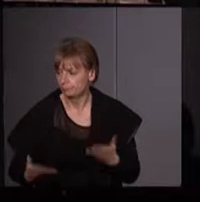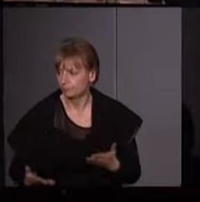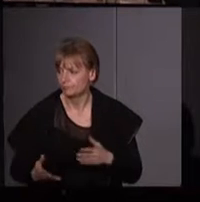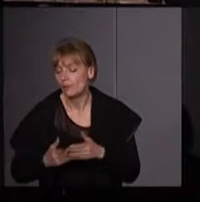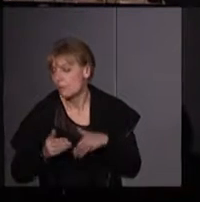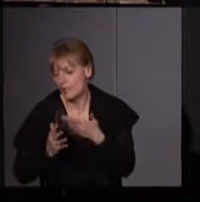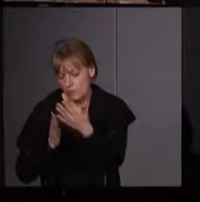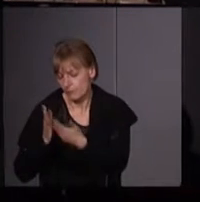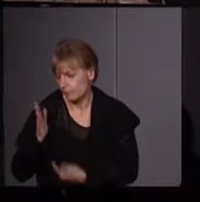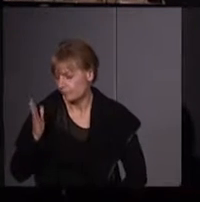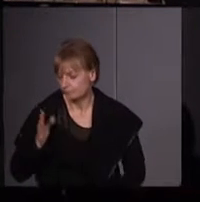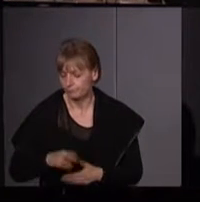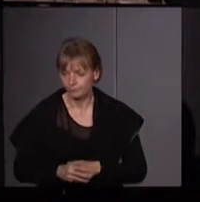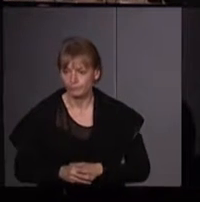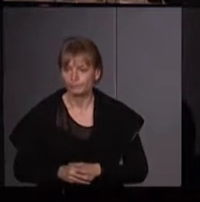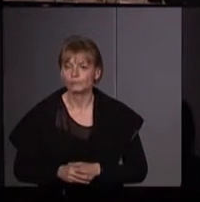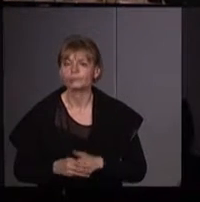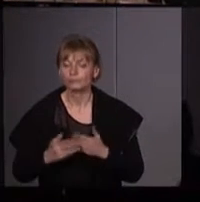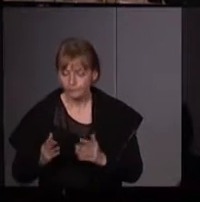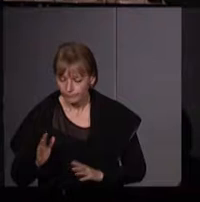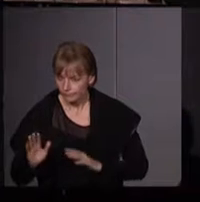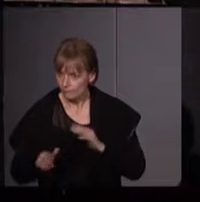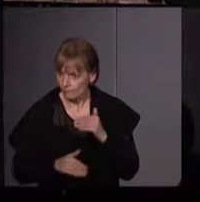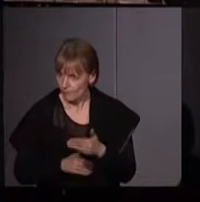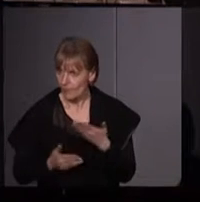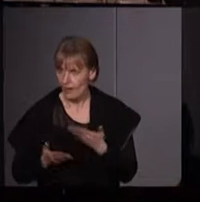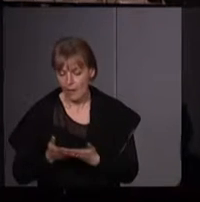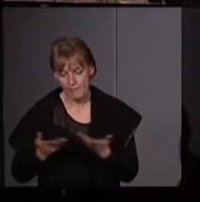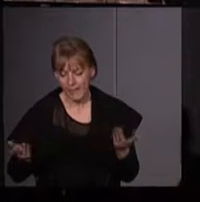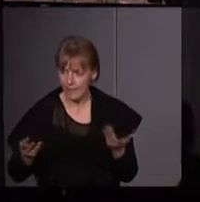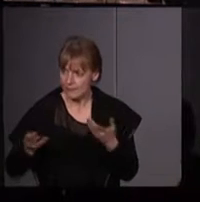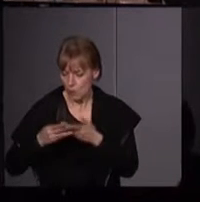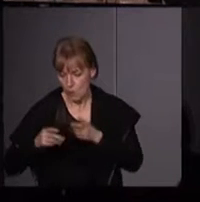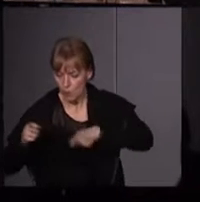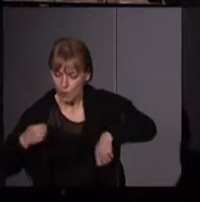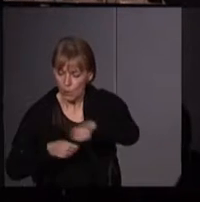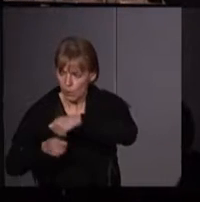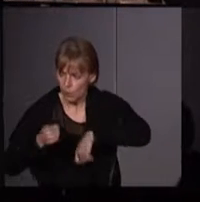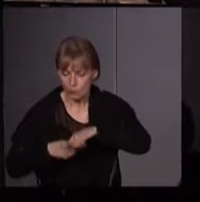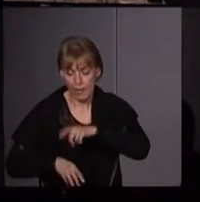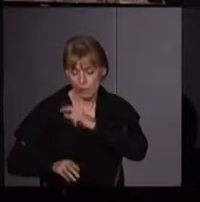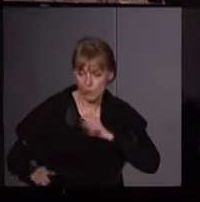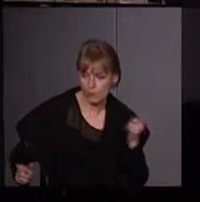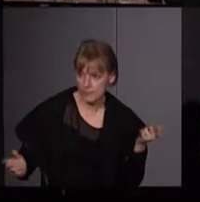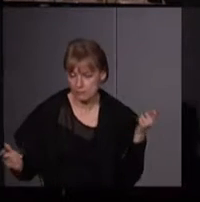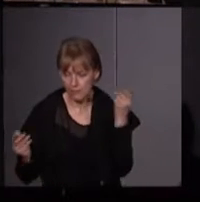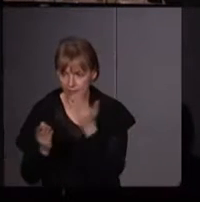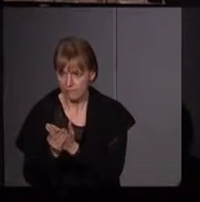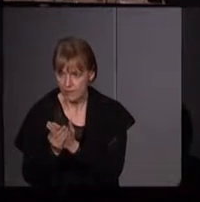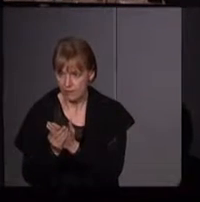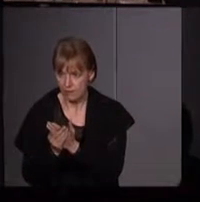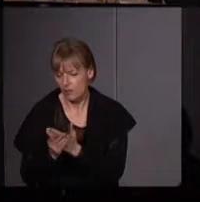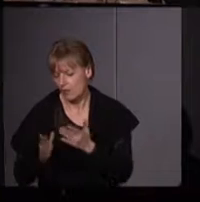ça continue. Après ça, elles vont tisser les grandes toiles, la police va intervenir et il y a une